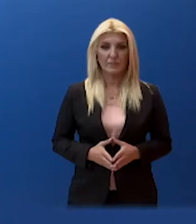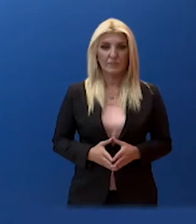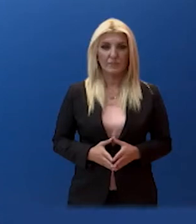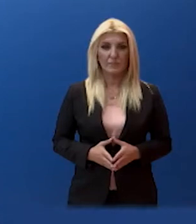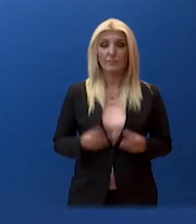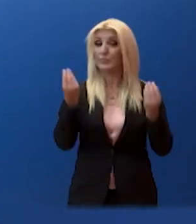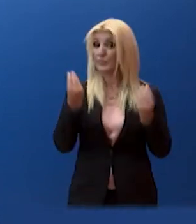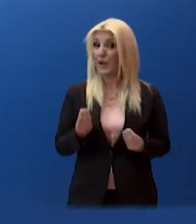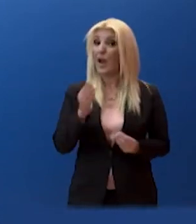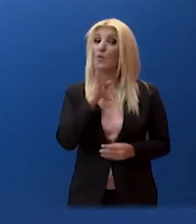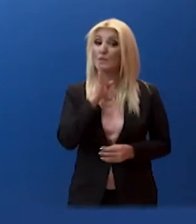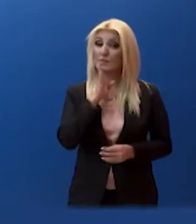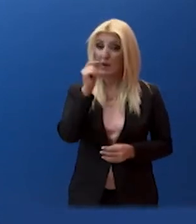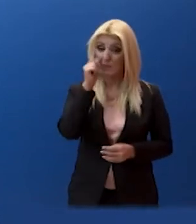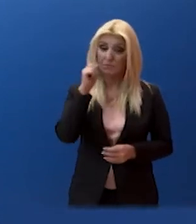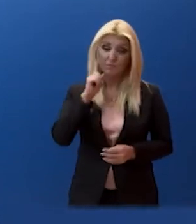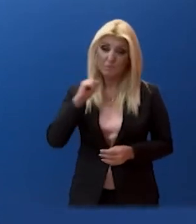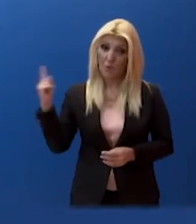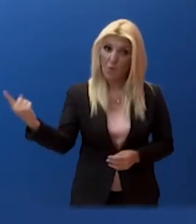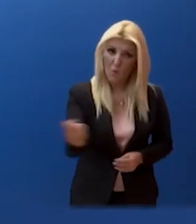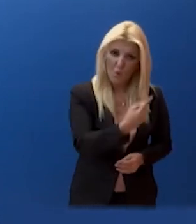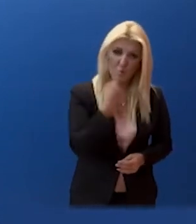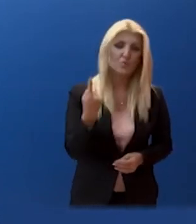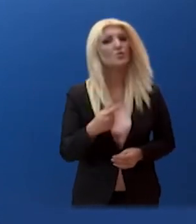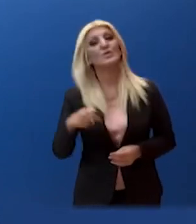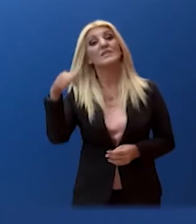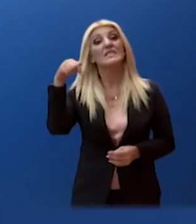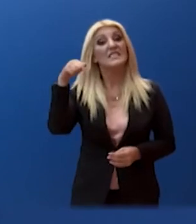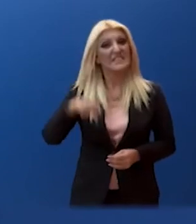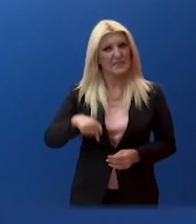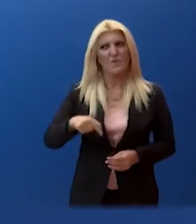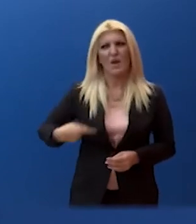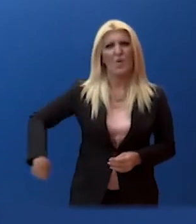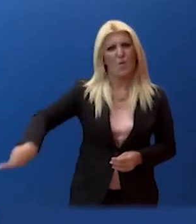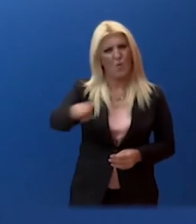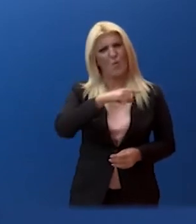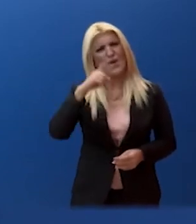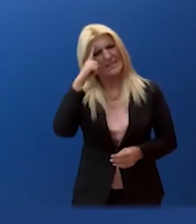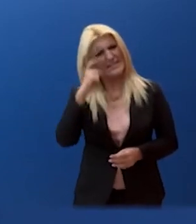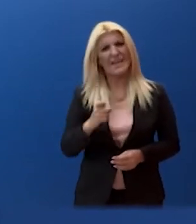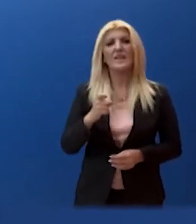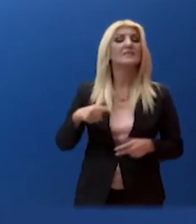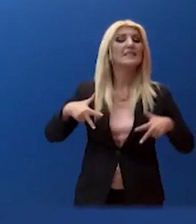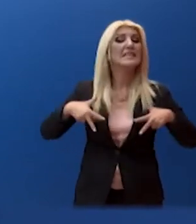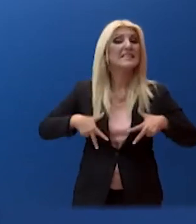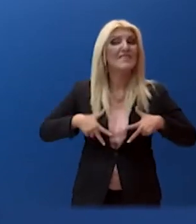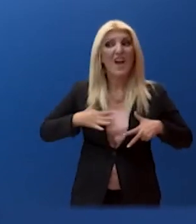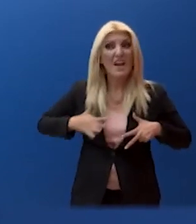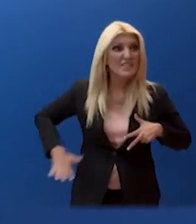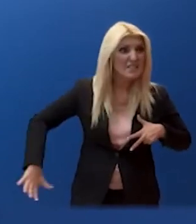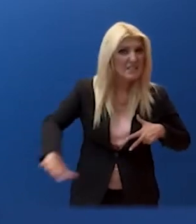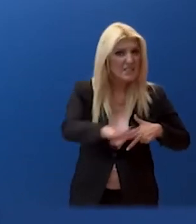Καλό μεσημέρι σε όλες και όλους. Σήμερα είναι κοινά παραδεκτό ότι η κυβέρνηση αντέδρασε